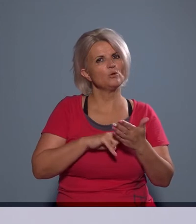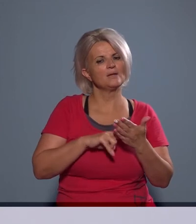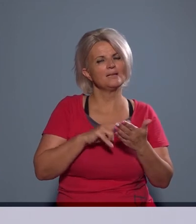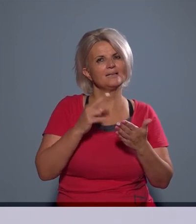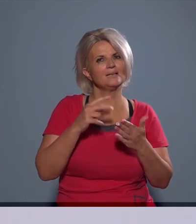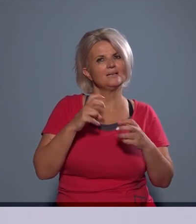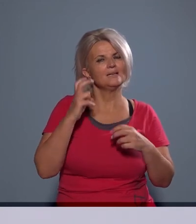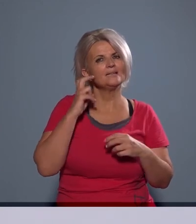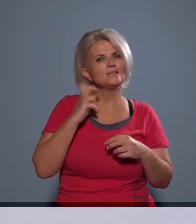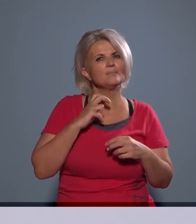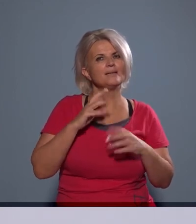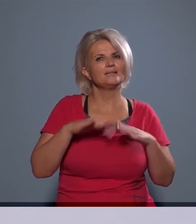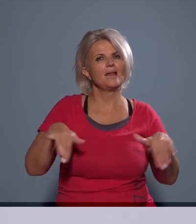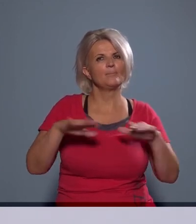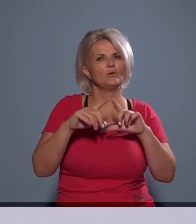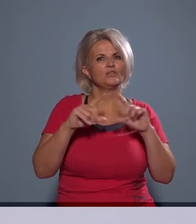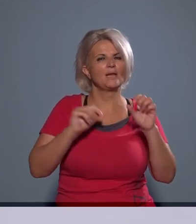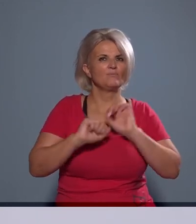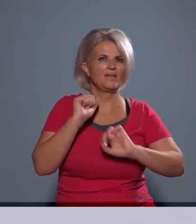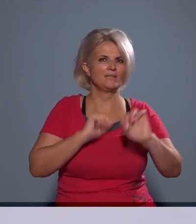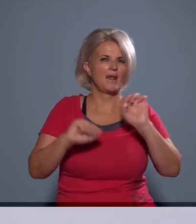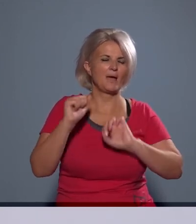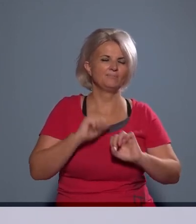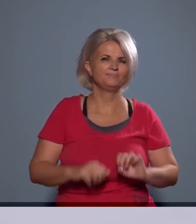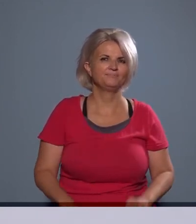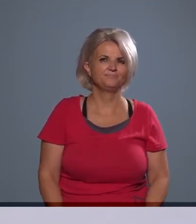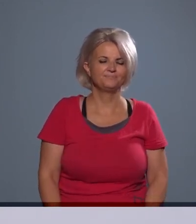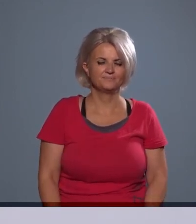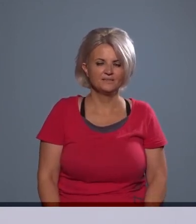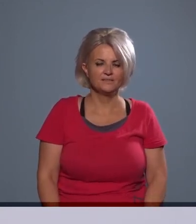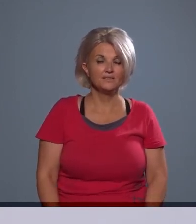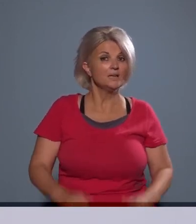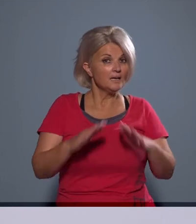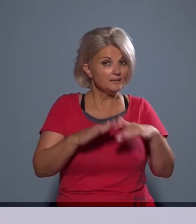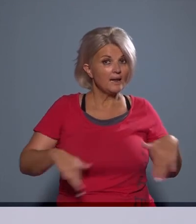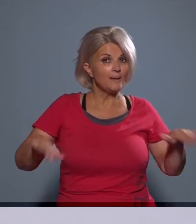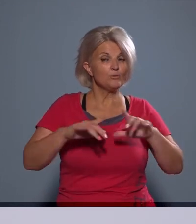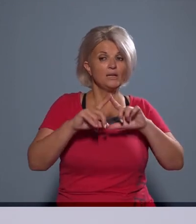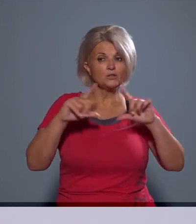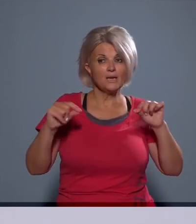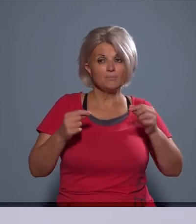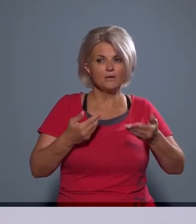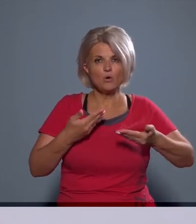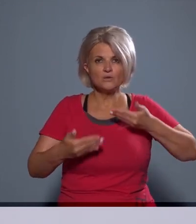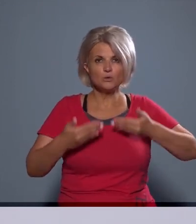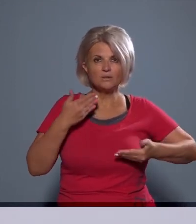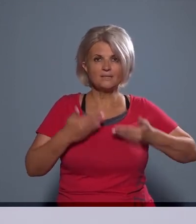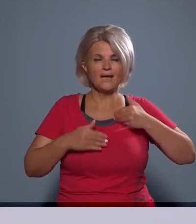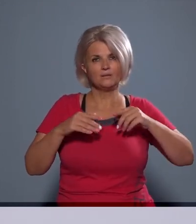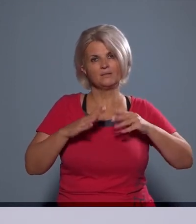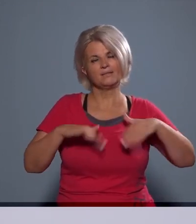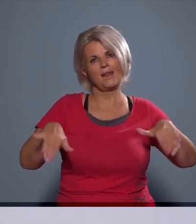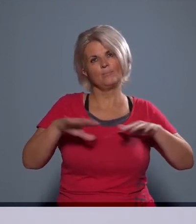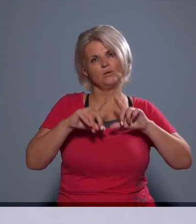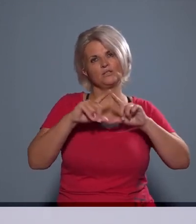településkép, a településkép védelem, amely akár egy településképi konzultáció vagy településképi vélemény